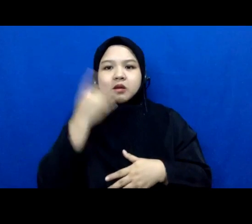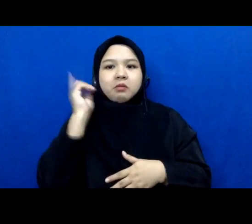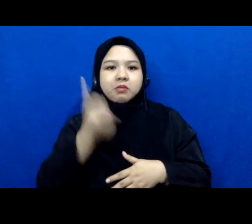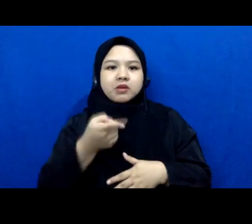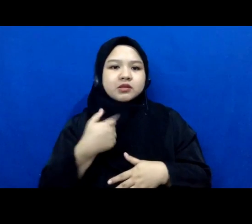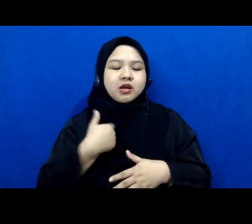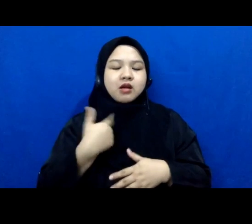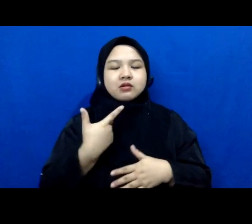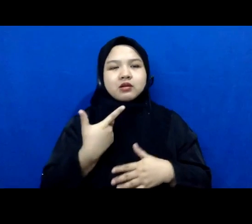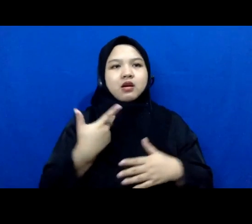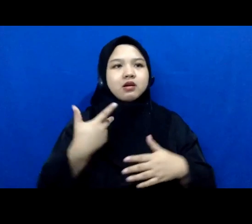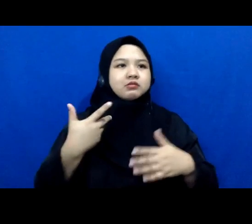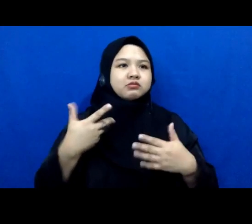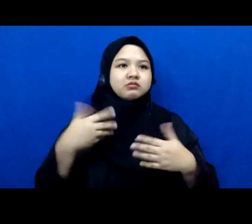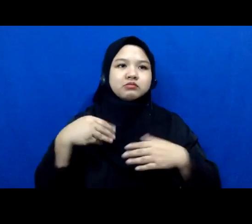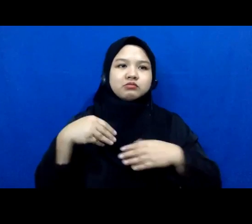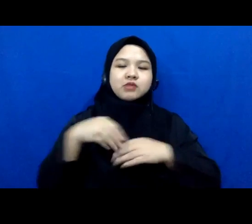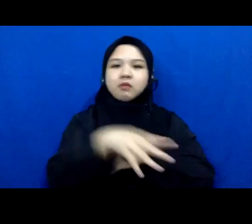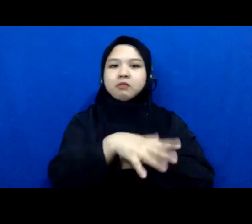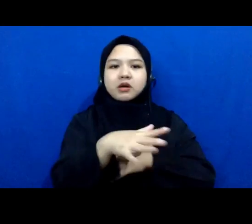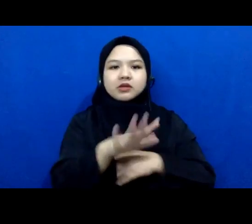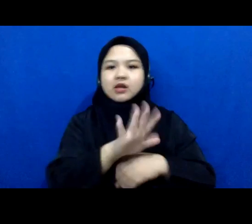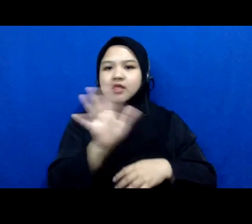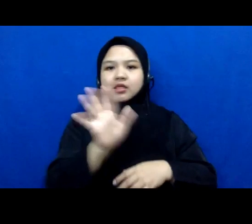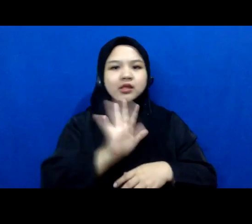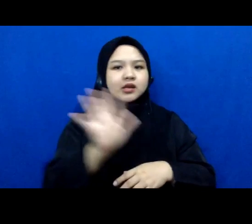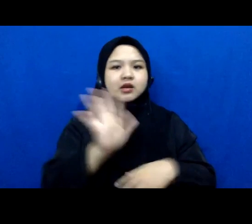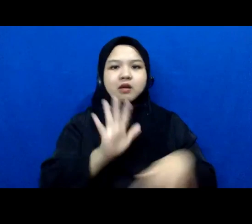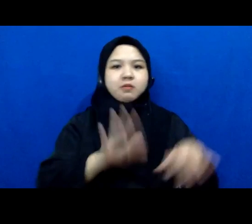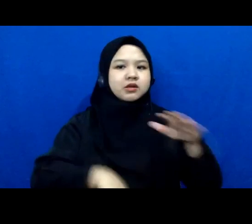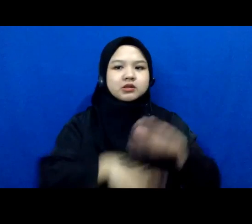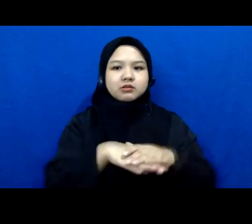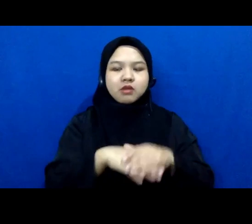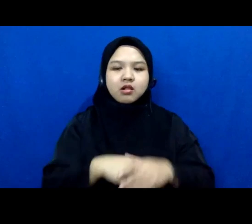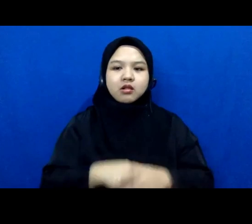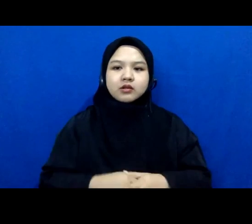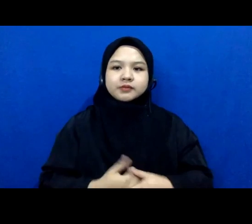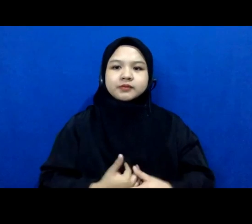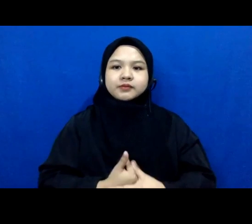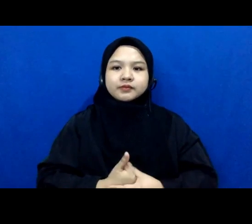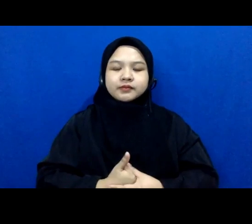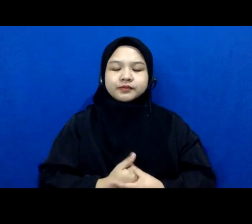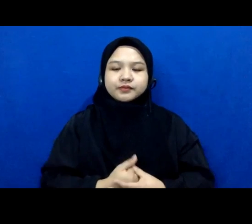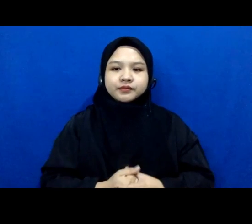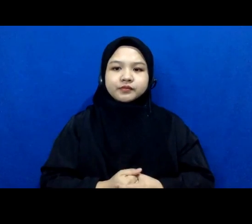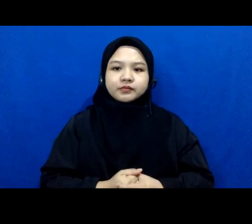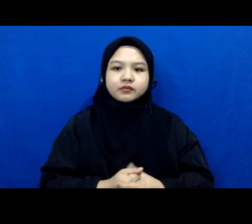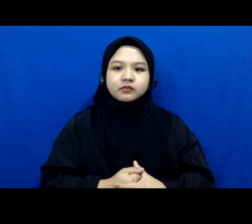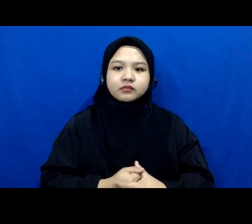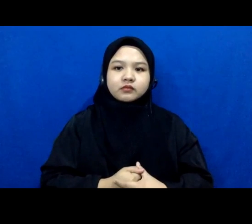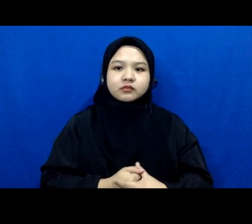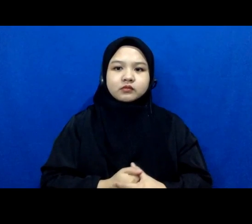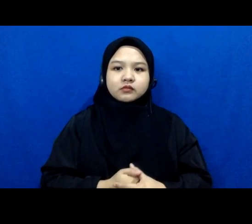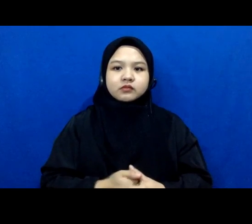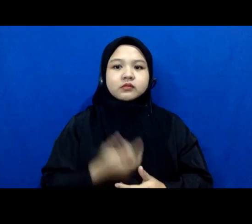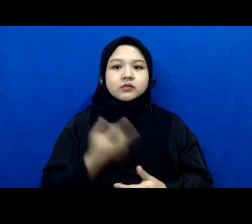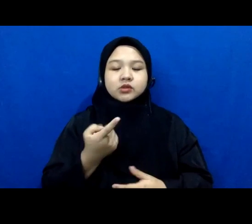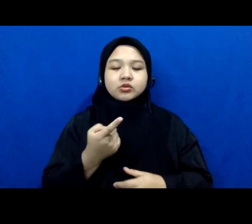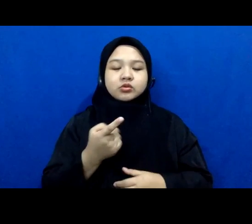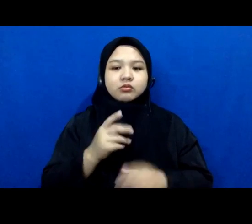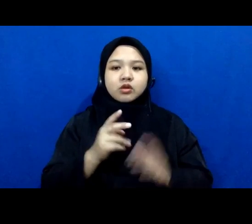konsekuensi yang tidak optimal gitu itu yang juga jadi konsulnya makam agung ya setahu saya begitu